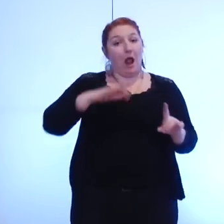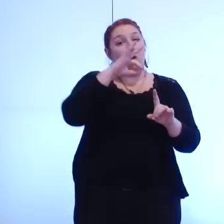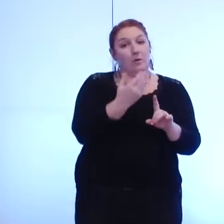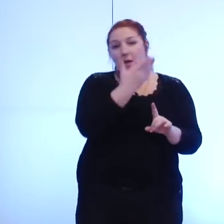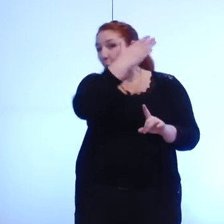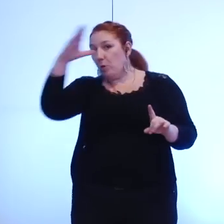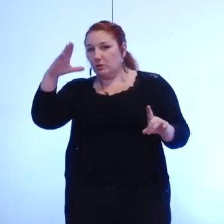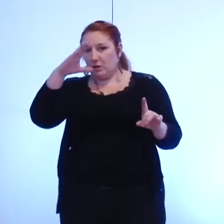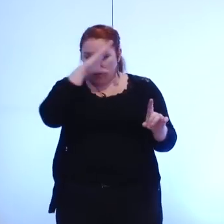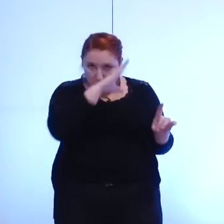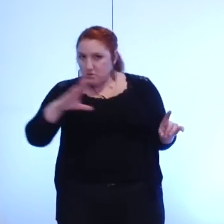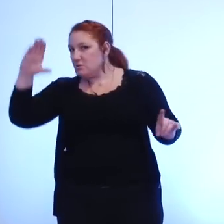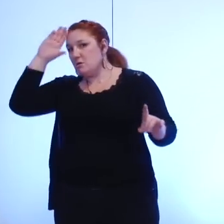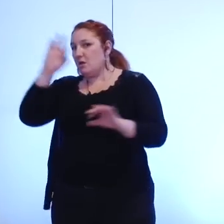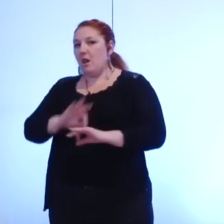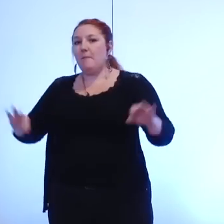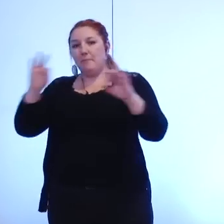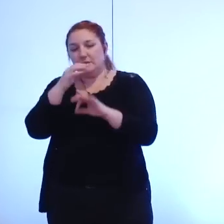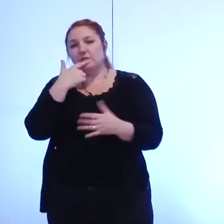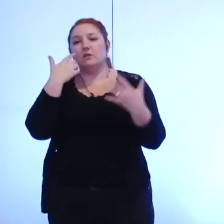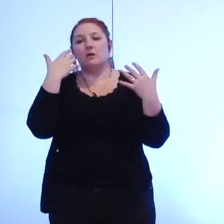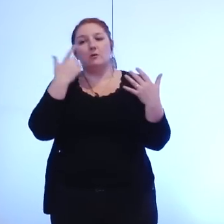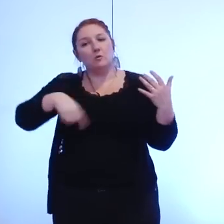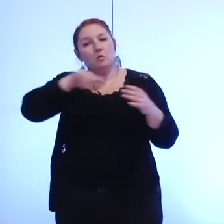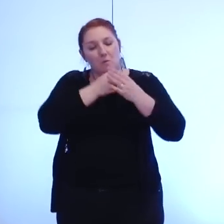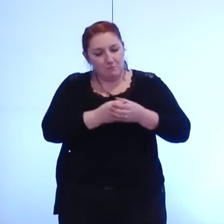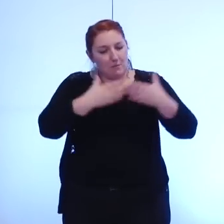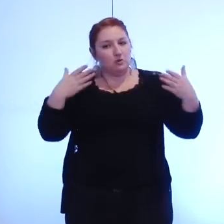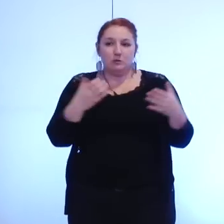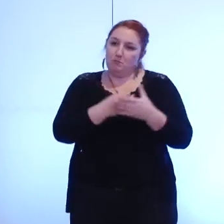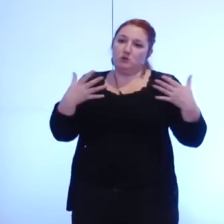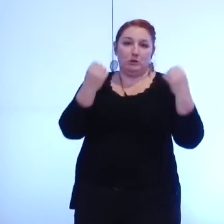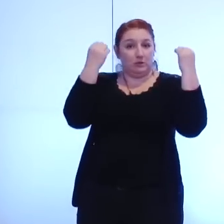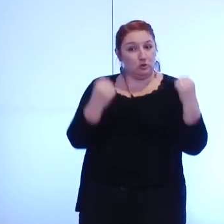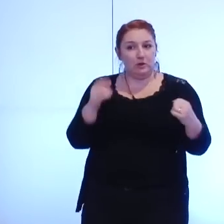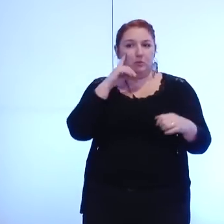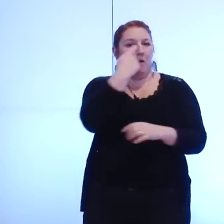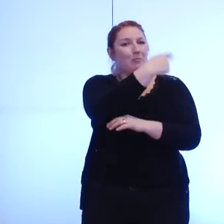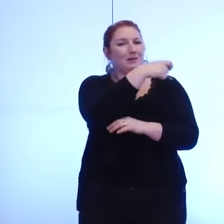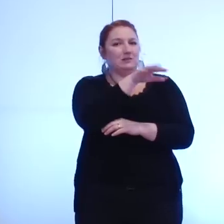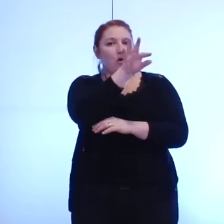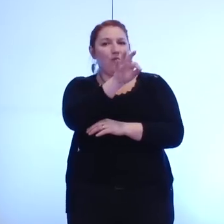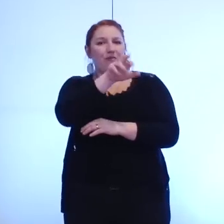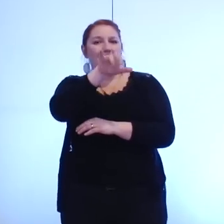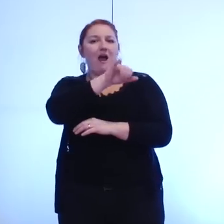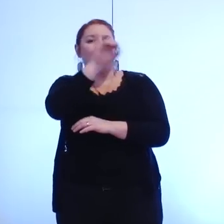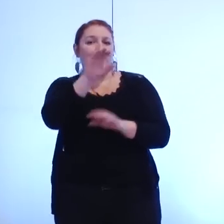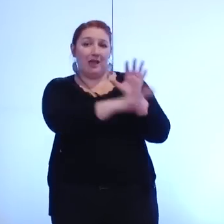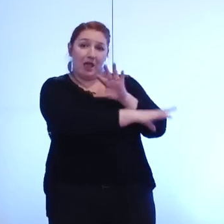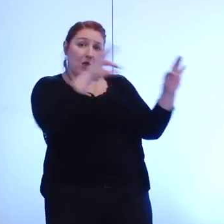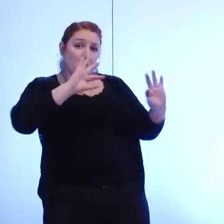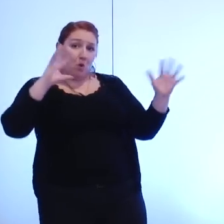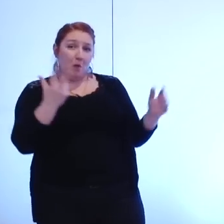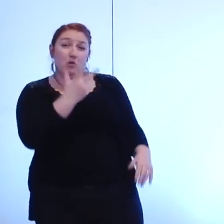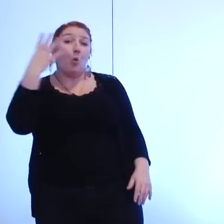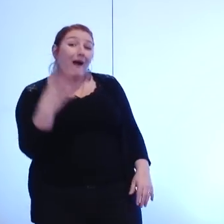'autre mandat à l'extérieur et nous nous sommes attachés au sein de la majorité une majorité solide il faut le rappeler puisque le président Ferrari a été élu avec les trois